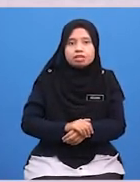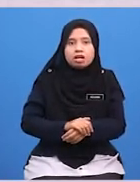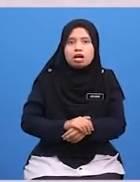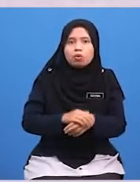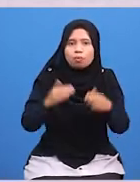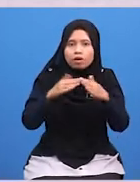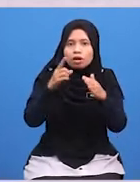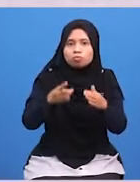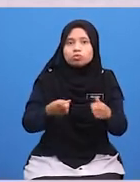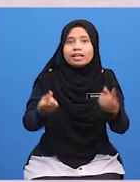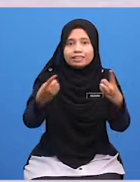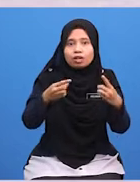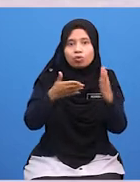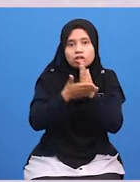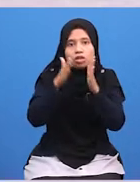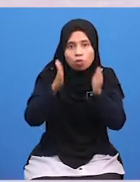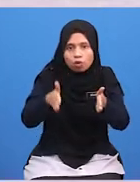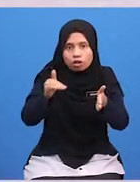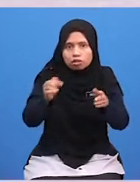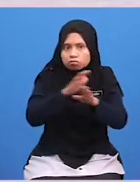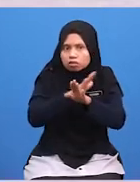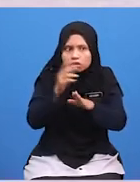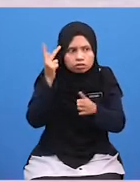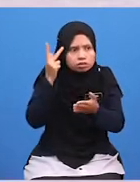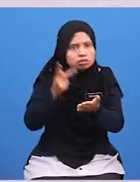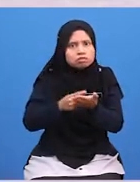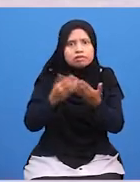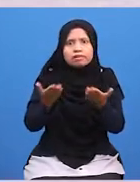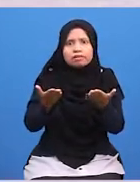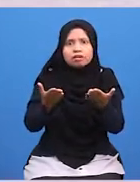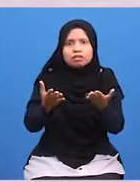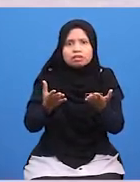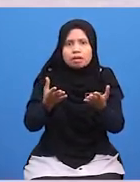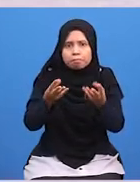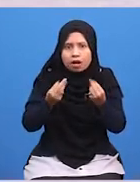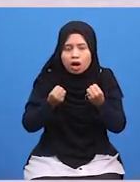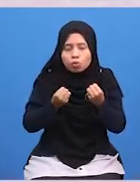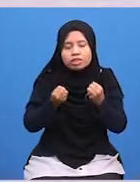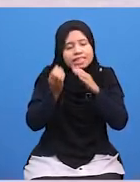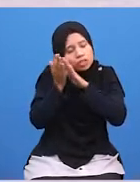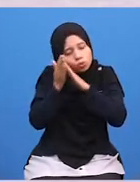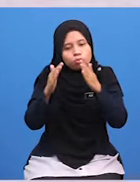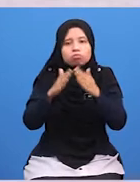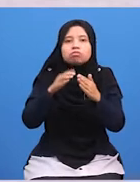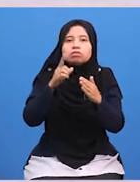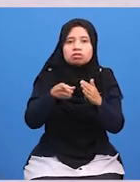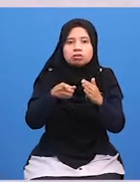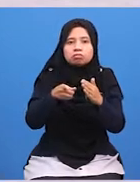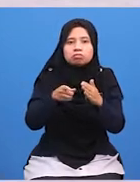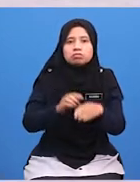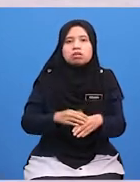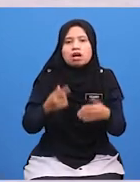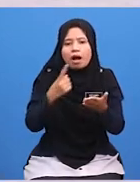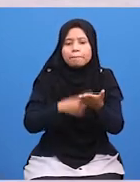Kamu Ditarangi Oleh Orang Yang Tidak Kamu Kenal Dan Ingin Menumpang Bermalam Di Rumah Kamu